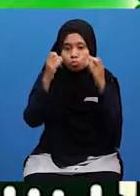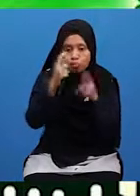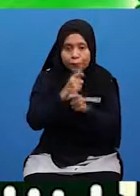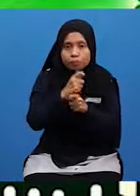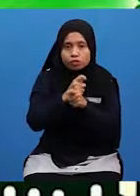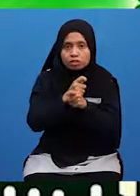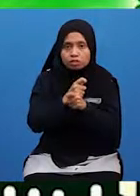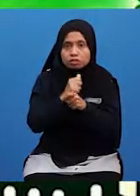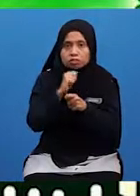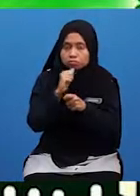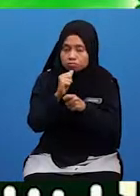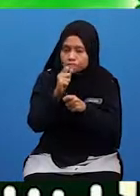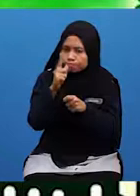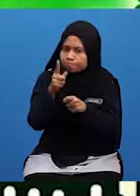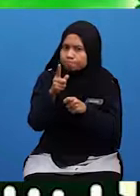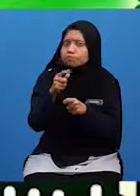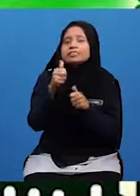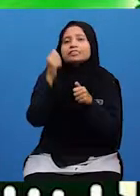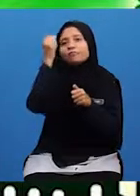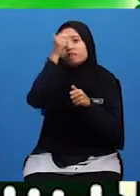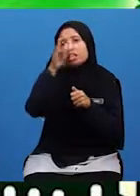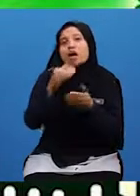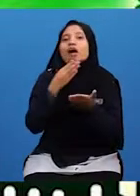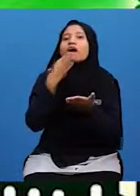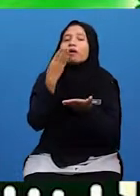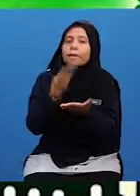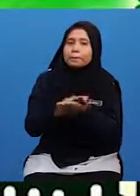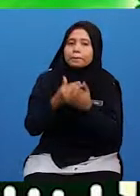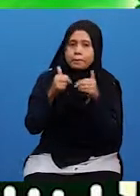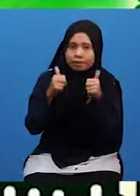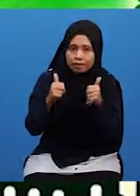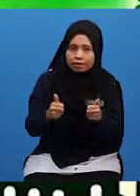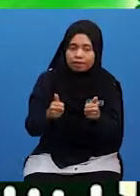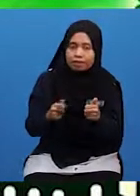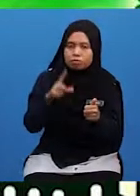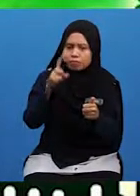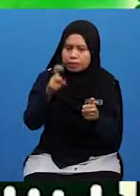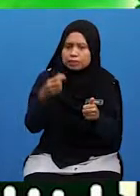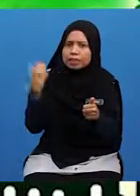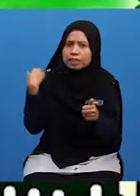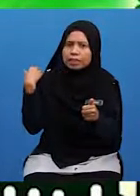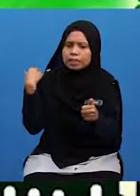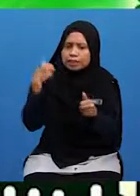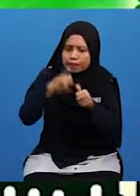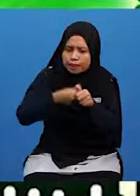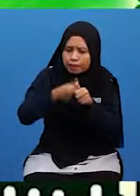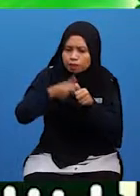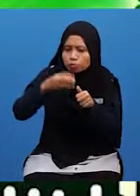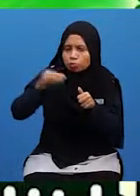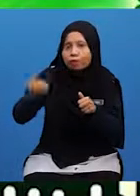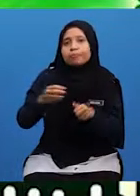Bukankah itu Satu sikap yang jujur Yang perlu ada Bagi setiap murid-murid